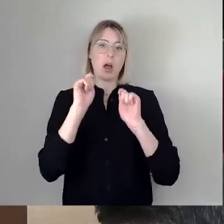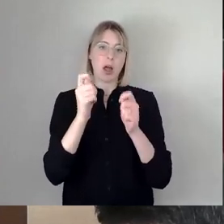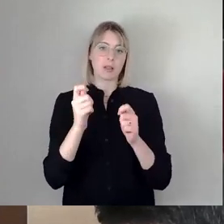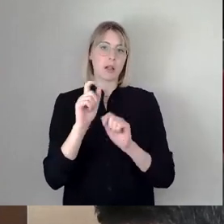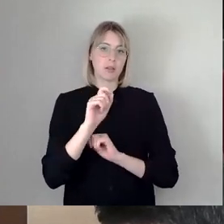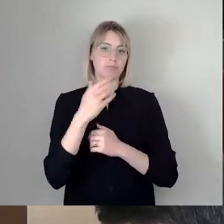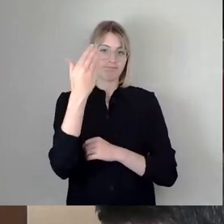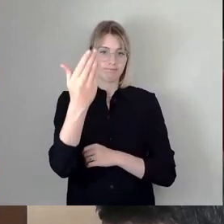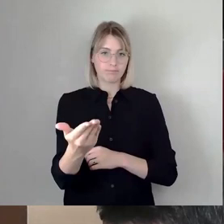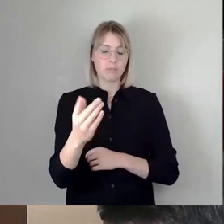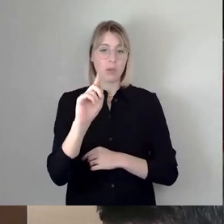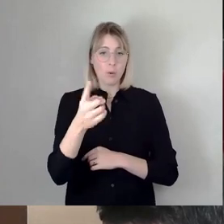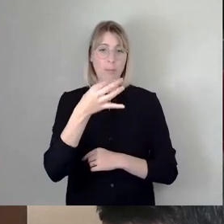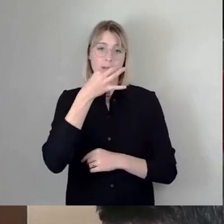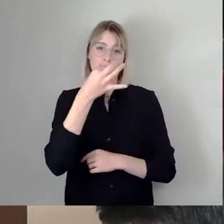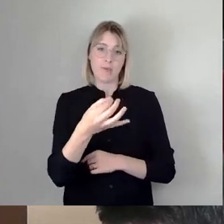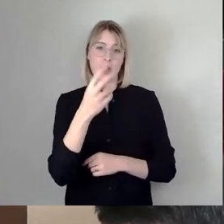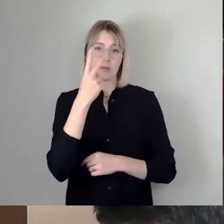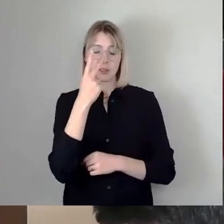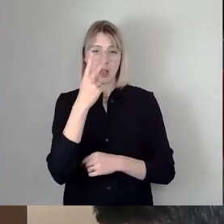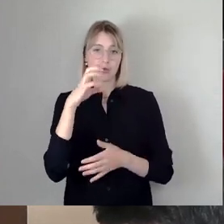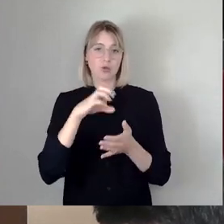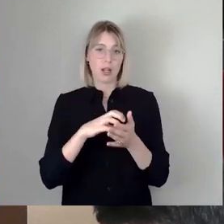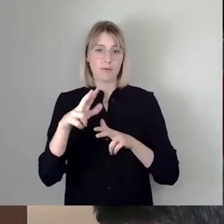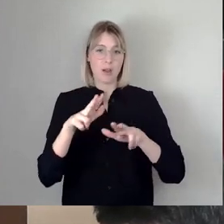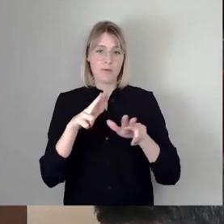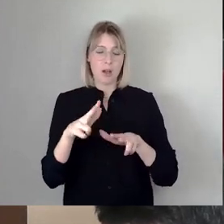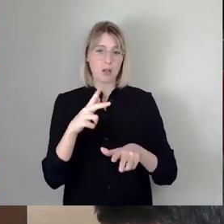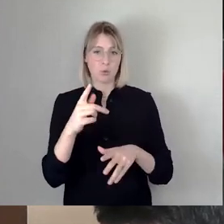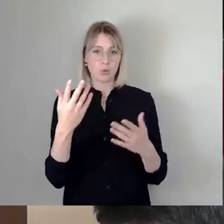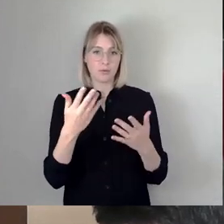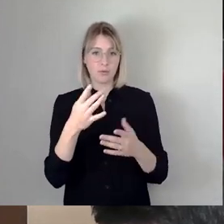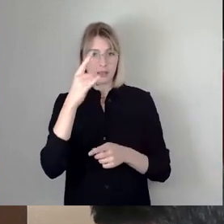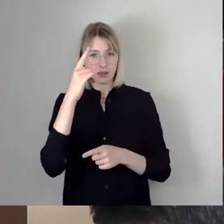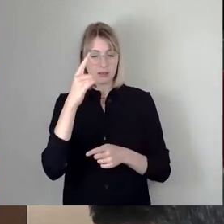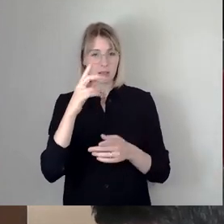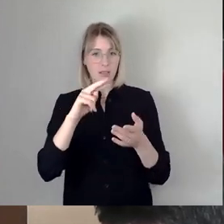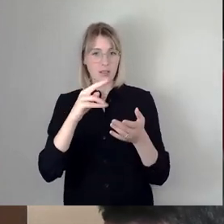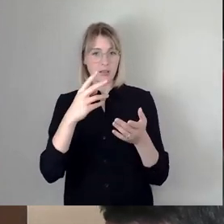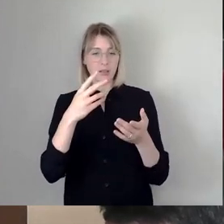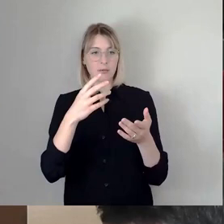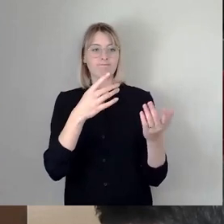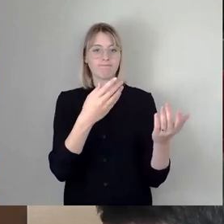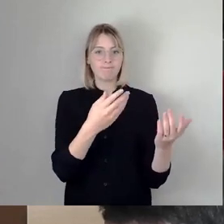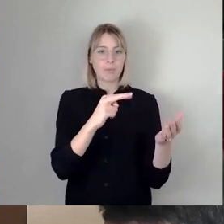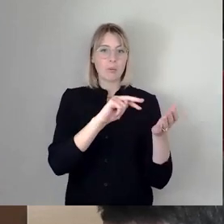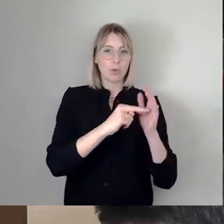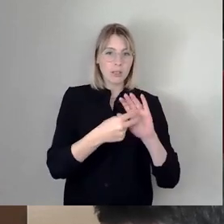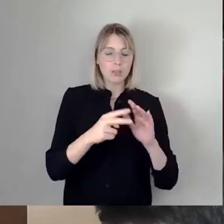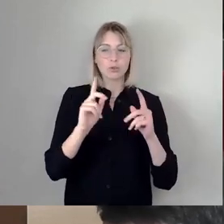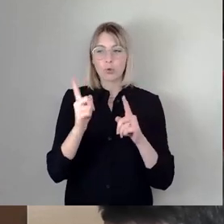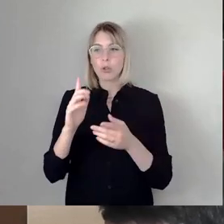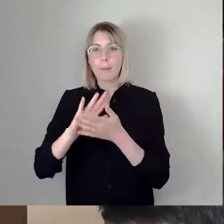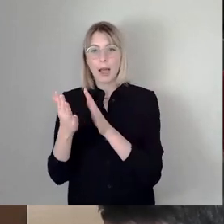nachgefragt, wie die Stadtverwaltung sich zu diesem, ich sage es mal, es wäre erst mal jetzt ein politischer und auf allem für das praktische Vorgehen